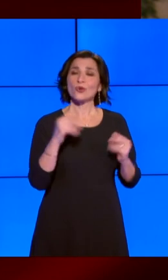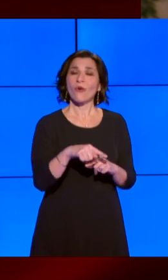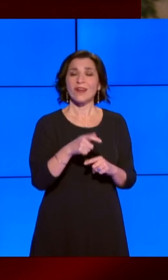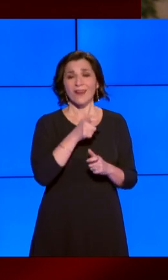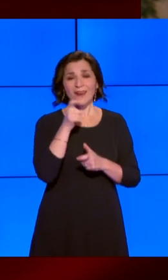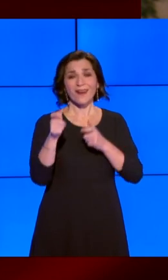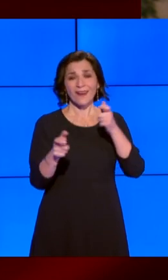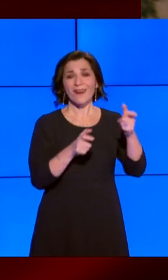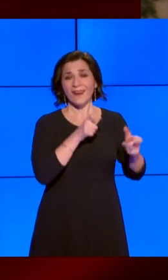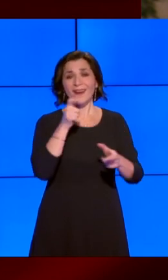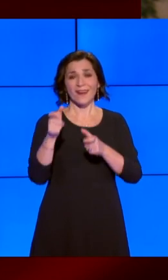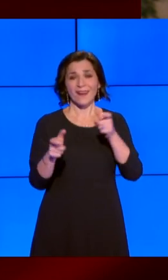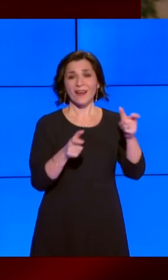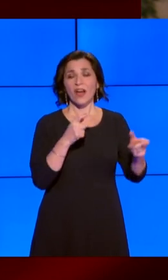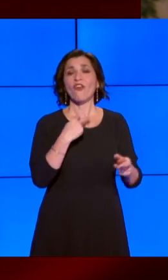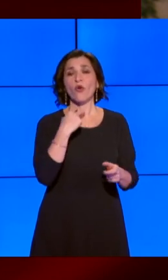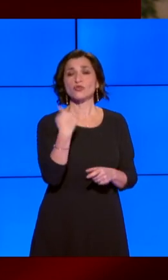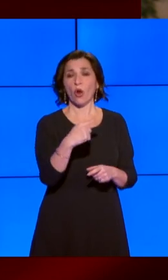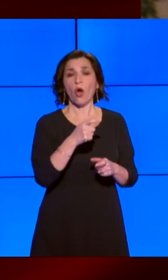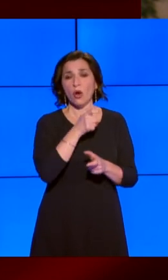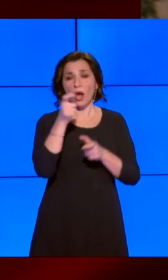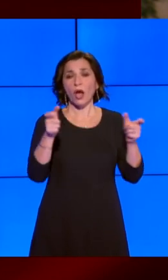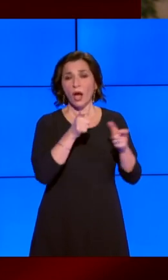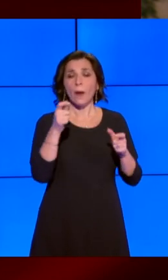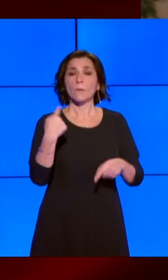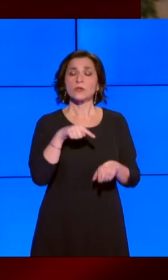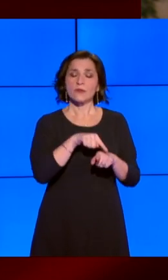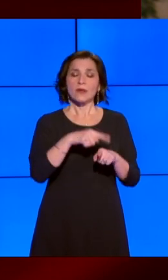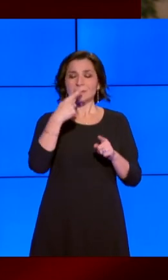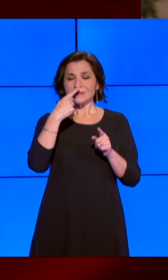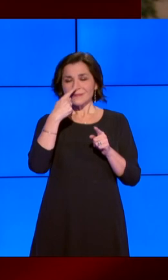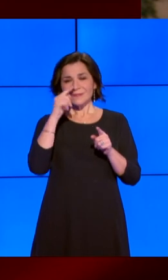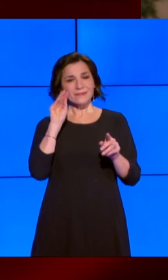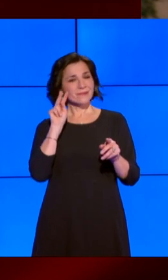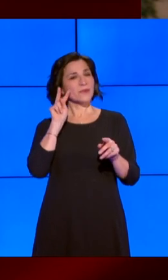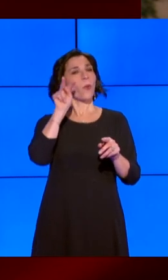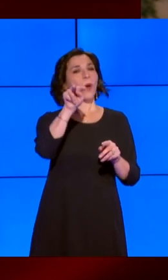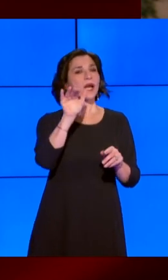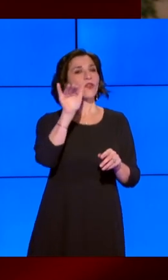proiettati come sono verso il futuro e senza nostalgia del passato.